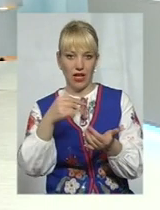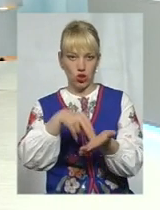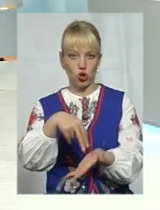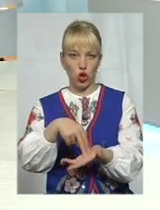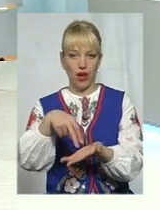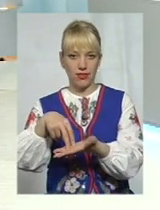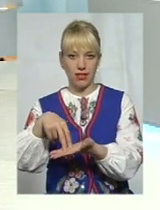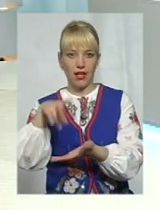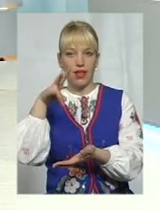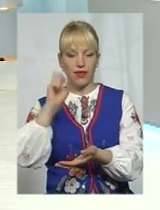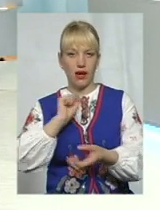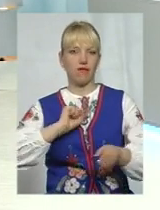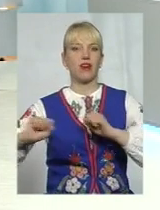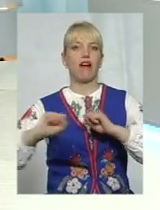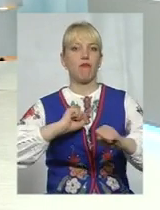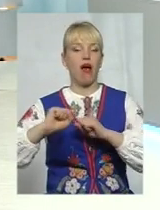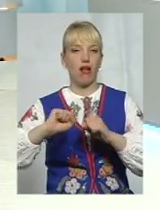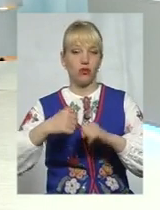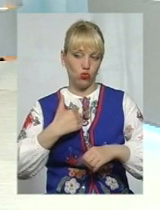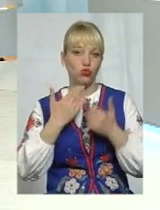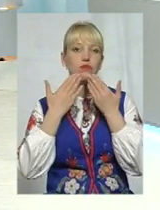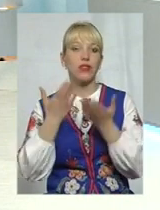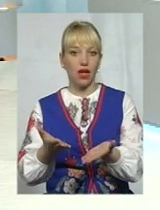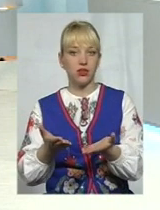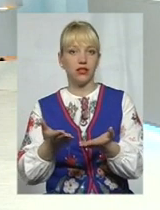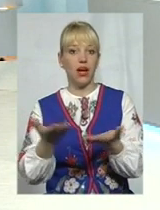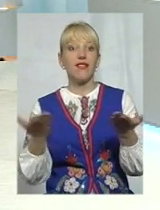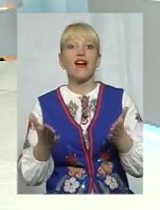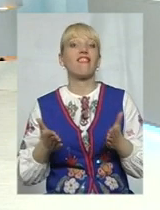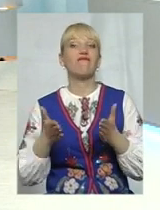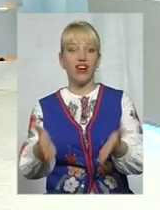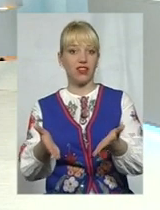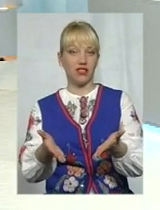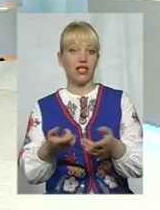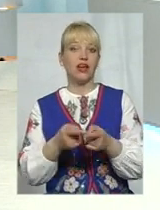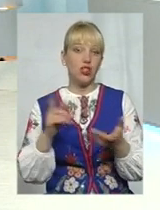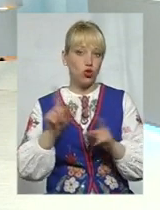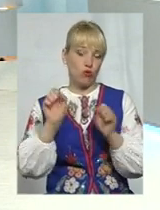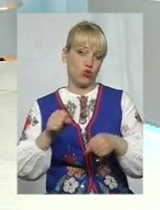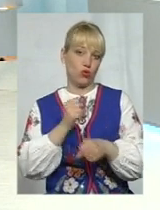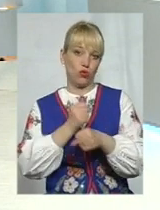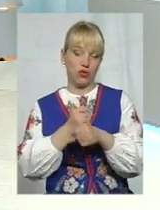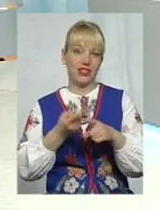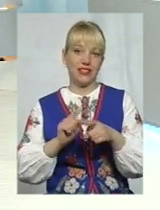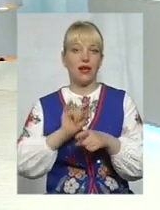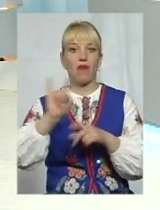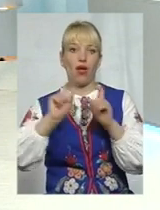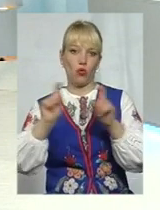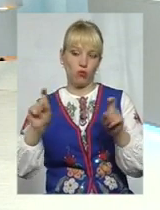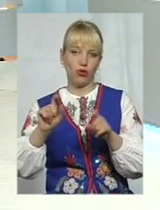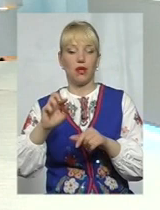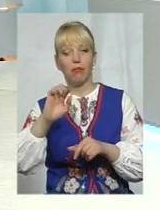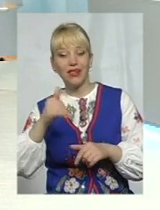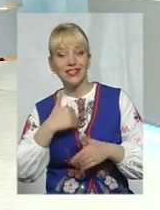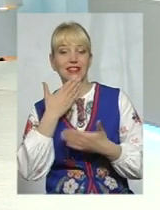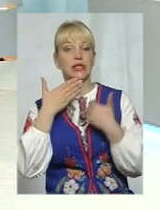кермах. Тобто я хочу у них спитати, який вони вихід і що вони взагалі будуть робити з цим аеропортом. Хотілося, звичайно,